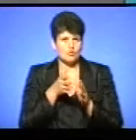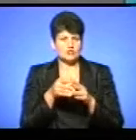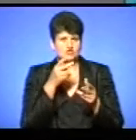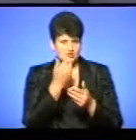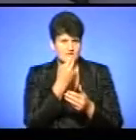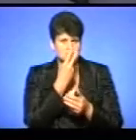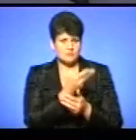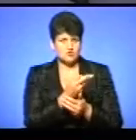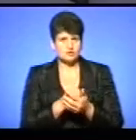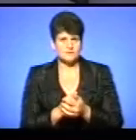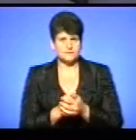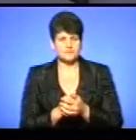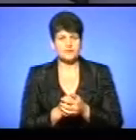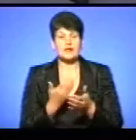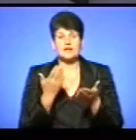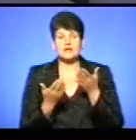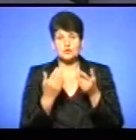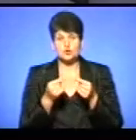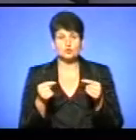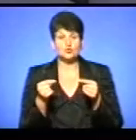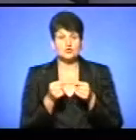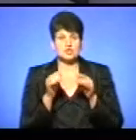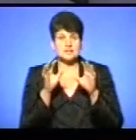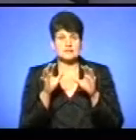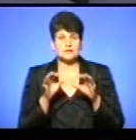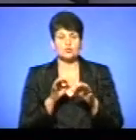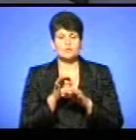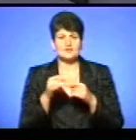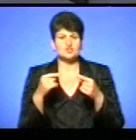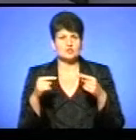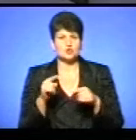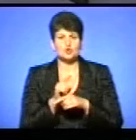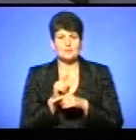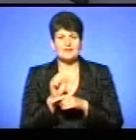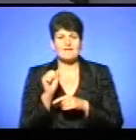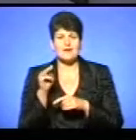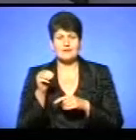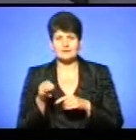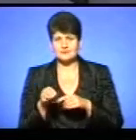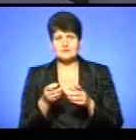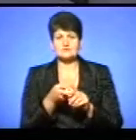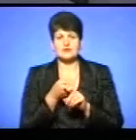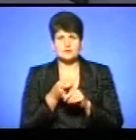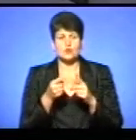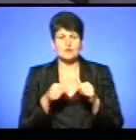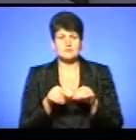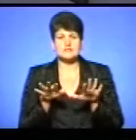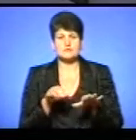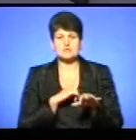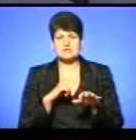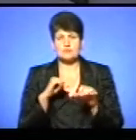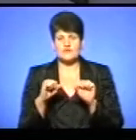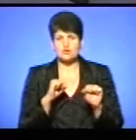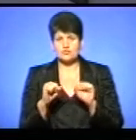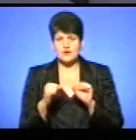бачення? Ну, скажімо так, якщо той чи інший законопроект чи інший нормативний акт стосується в тій чи іншій мірі органів місцевого самоврядування, то, як